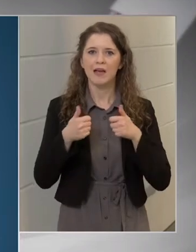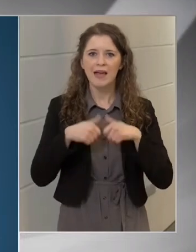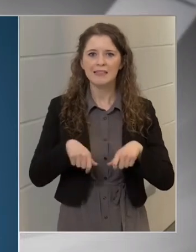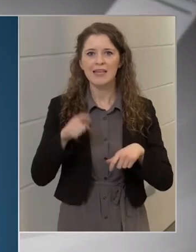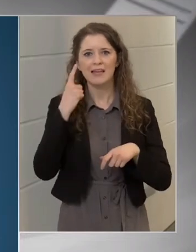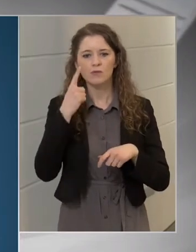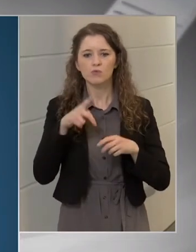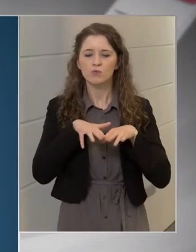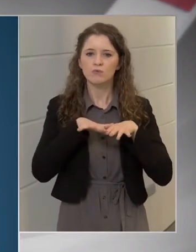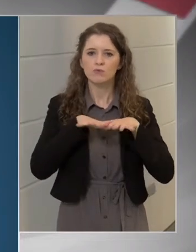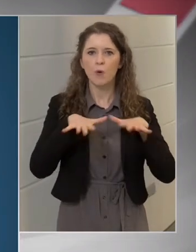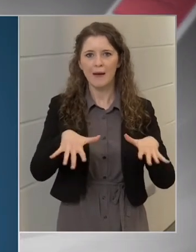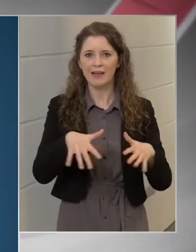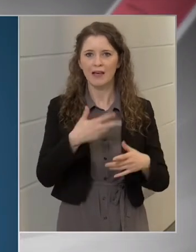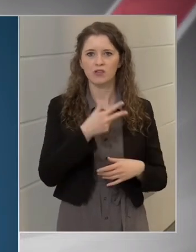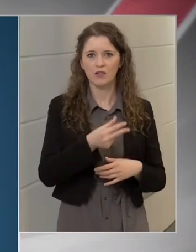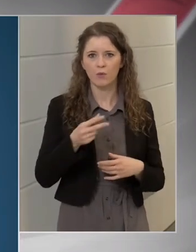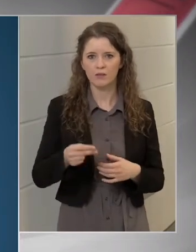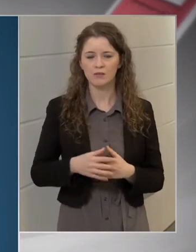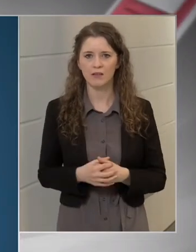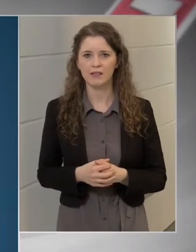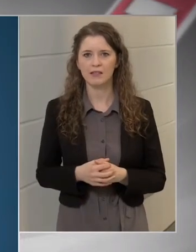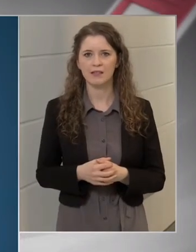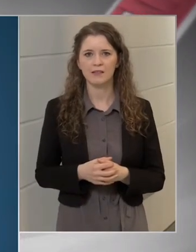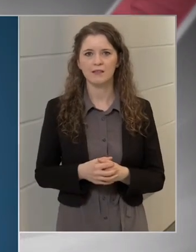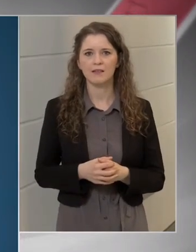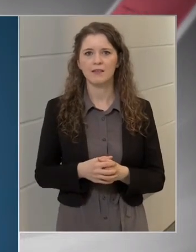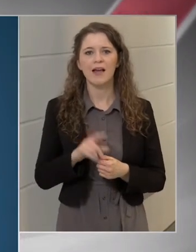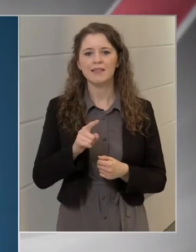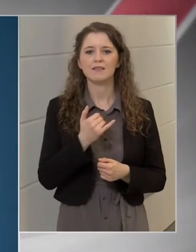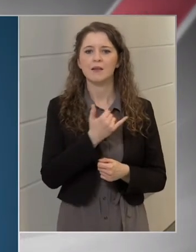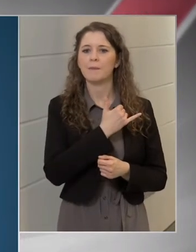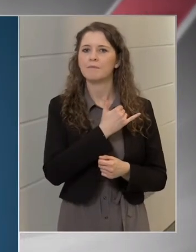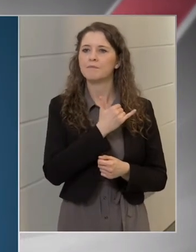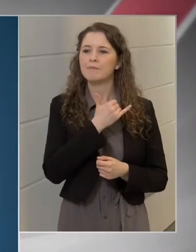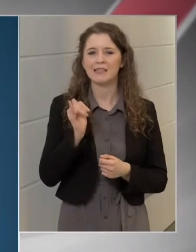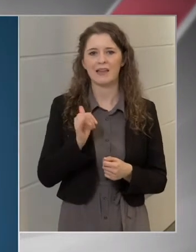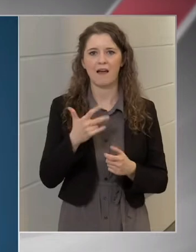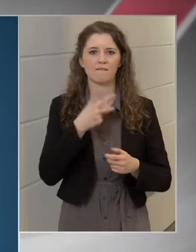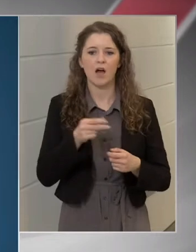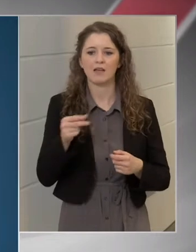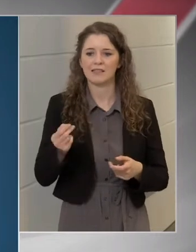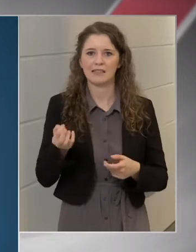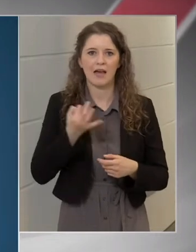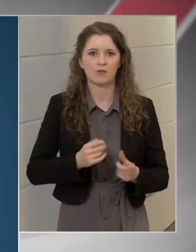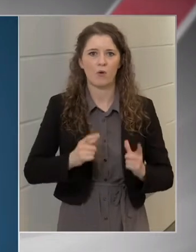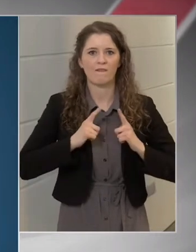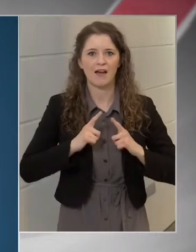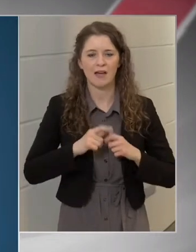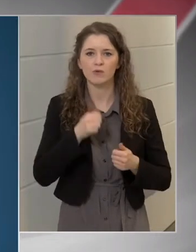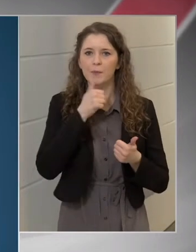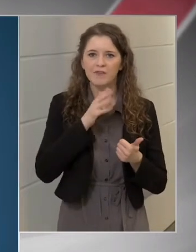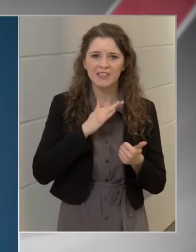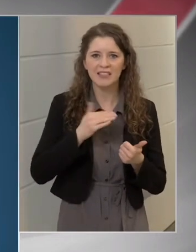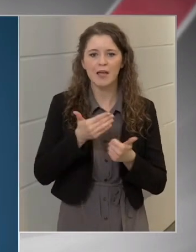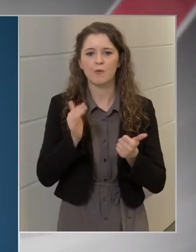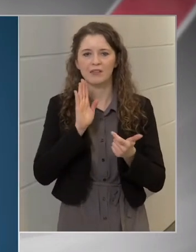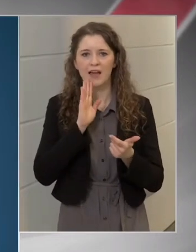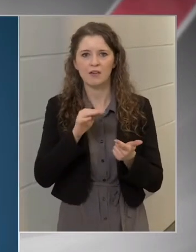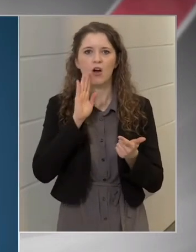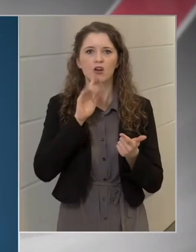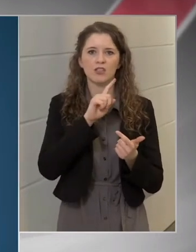Ezt elsősor mind az összes vakcinától várjuk gyakorlatilag. A Pfizer, a Moderna,